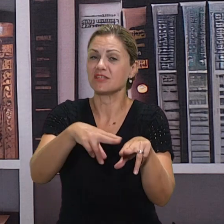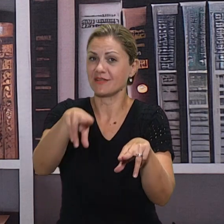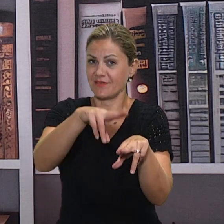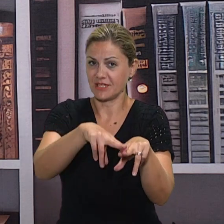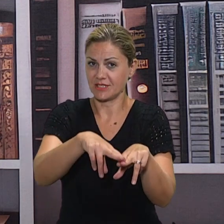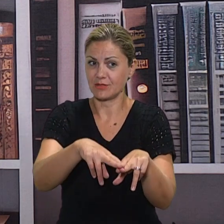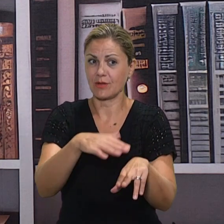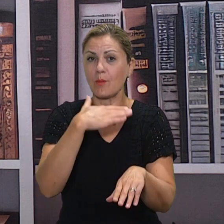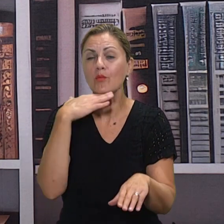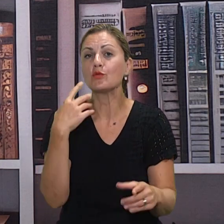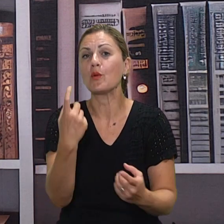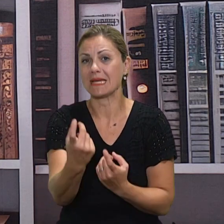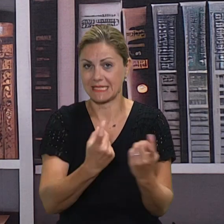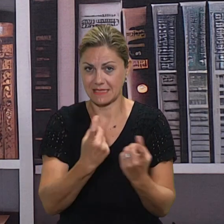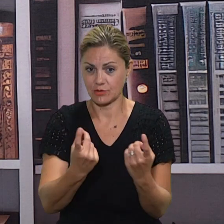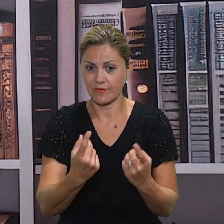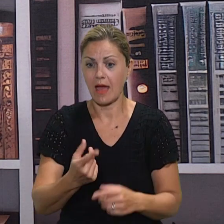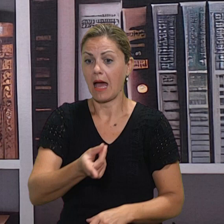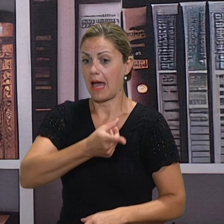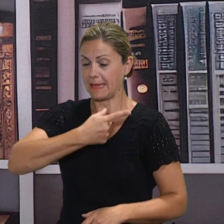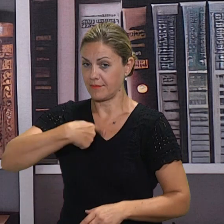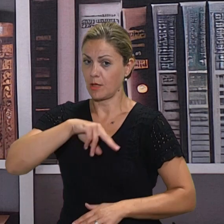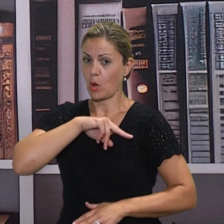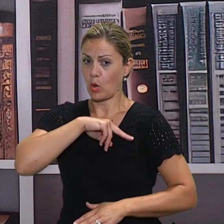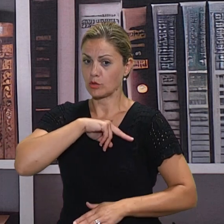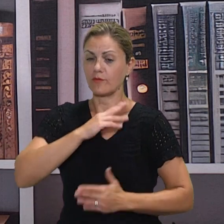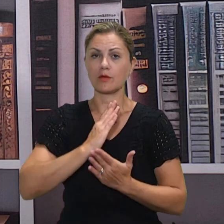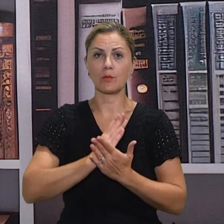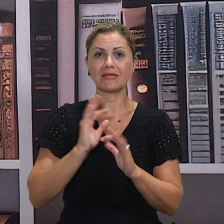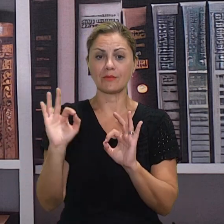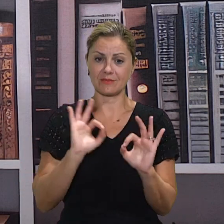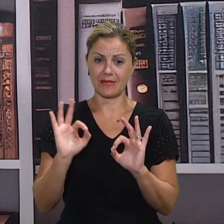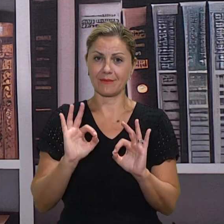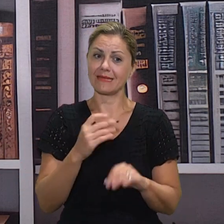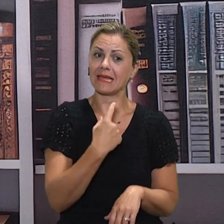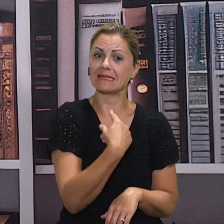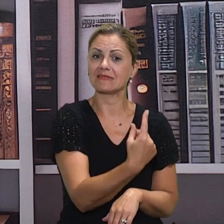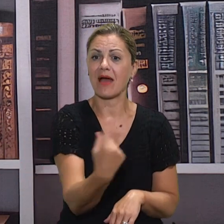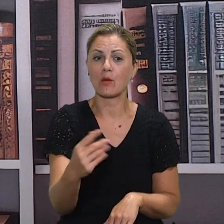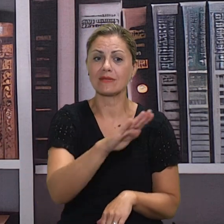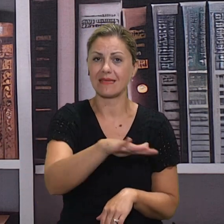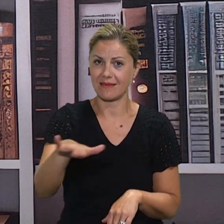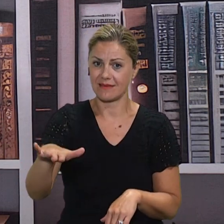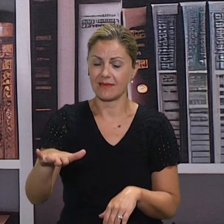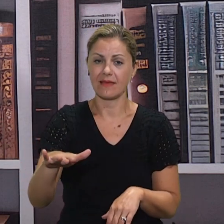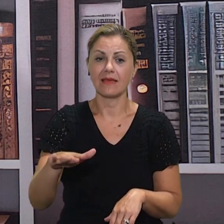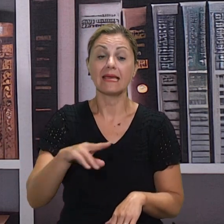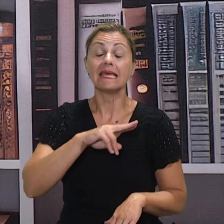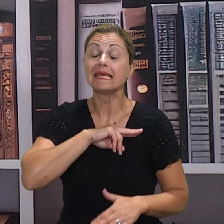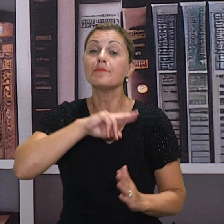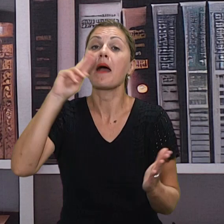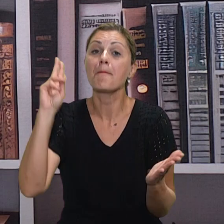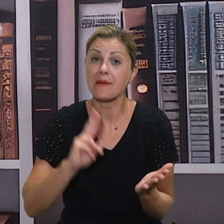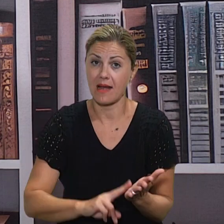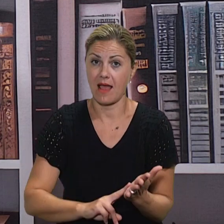jedan izazov na kojoj mi moramo raditi, na kojoj moramo biti spremni, jer svako djete zaslužuje jednake uvijete, a na nama je